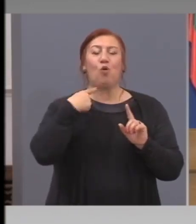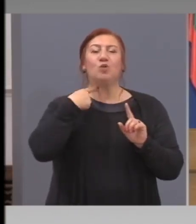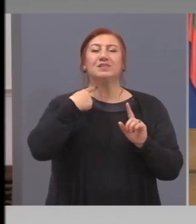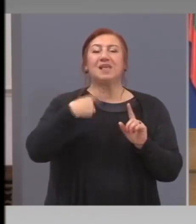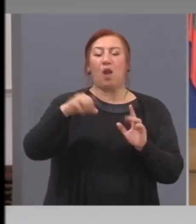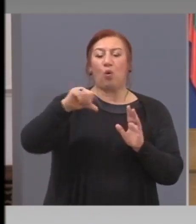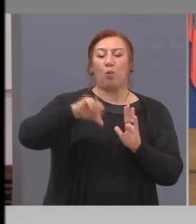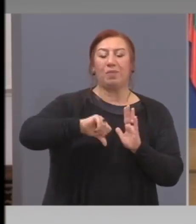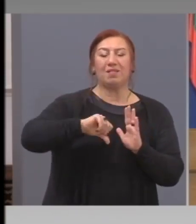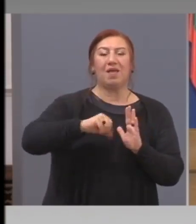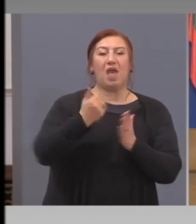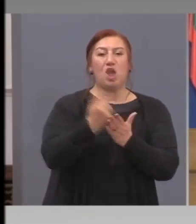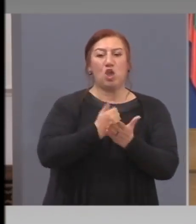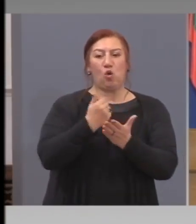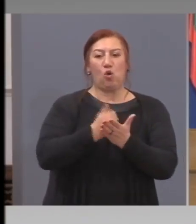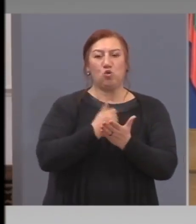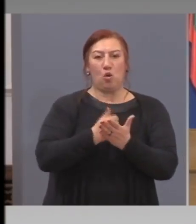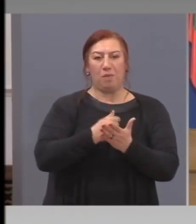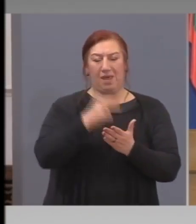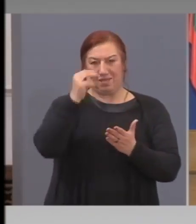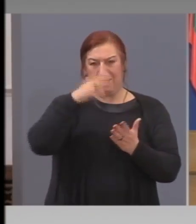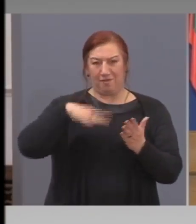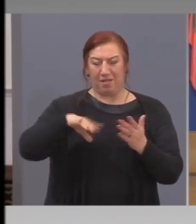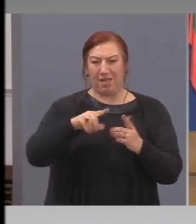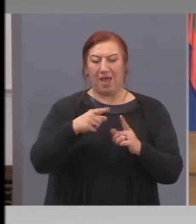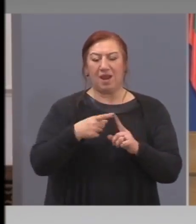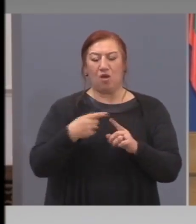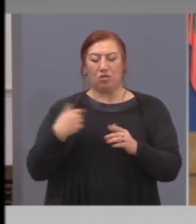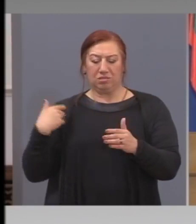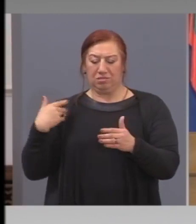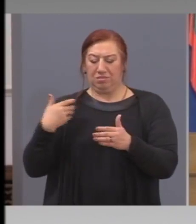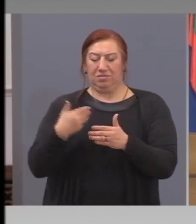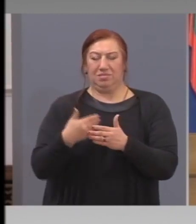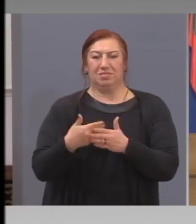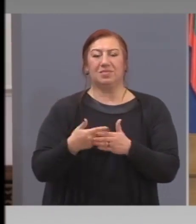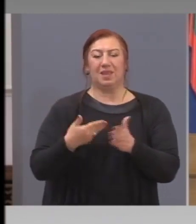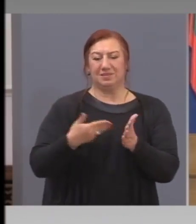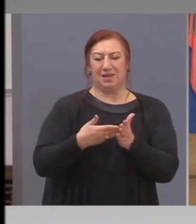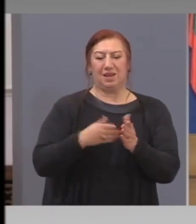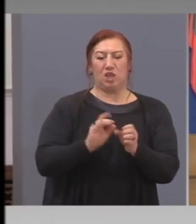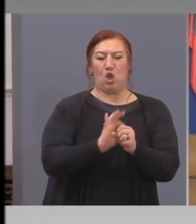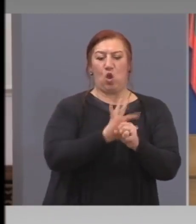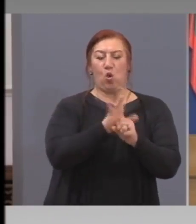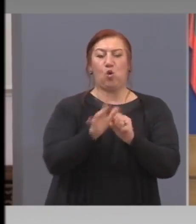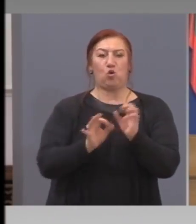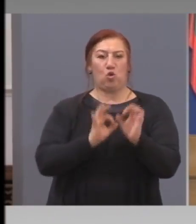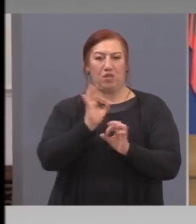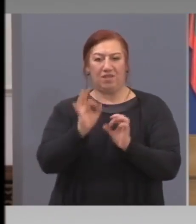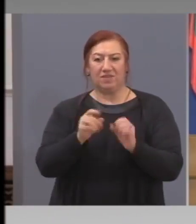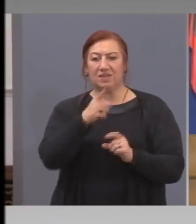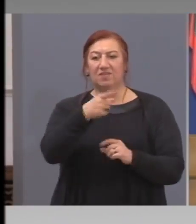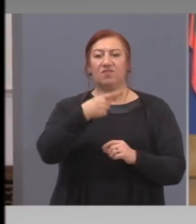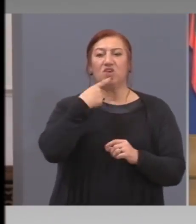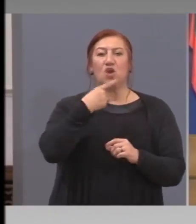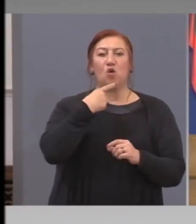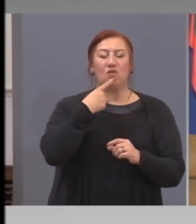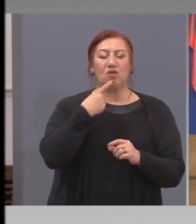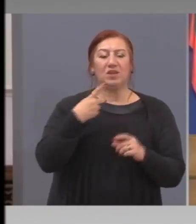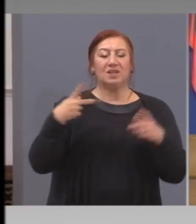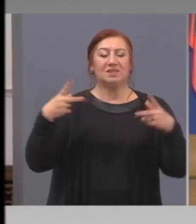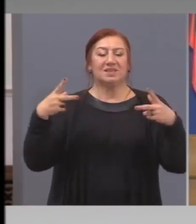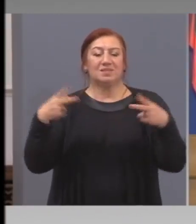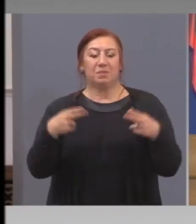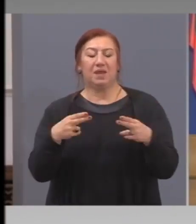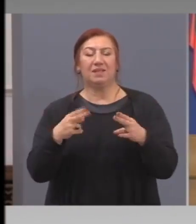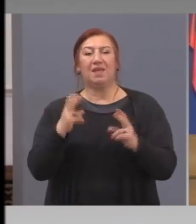влезе епидемията коронавирус? Вие сам говорите за спиране на предприятия, които ние съмдяваме навънка с части и така